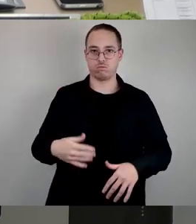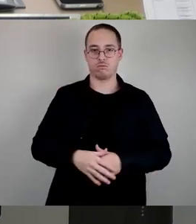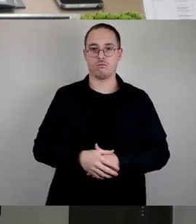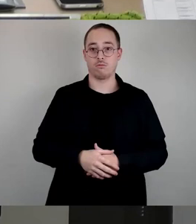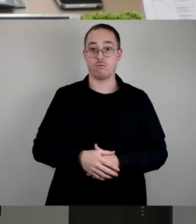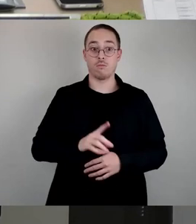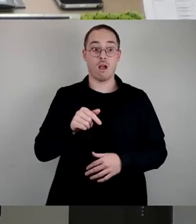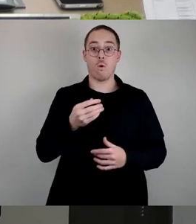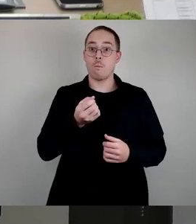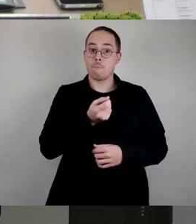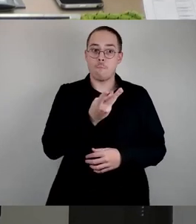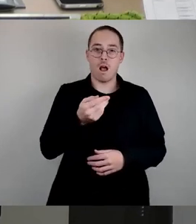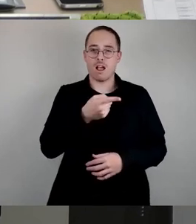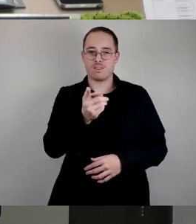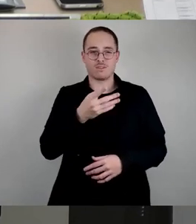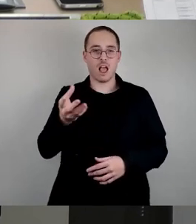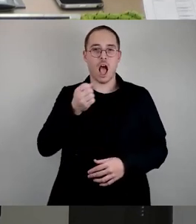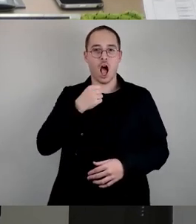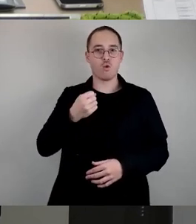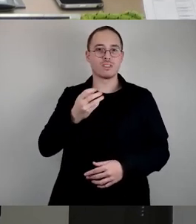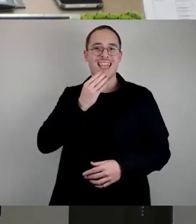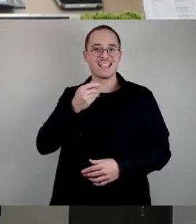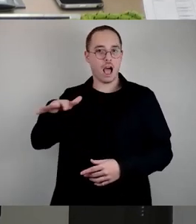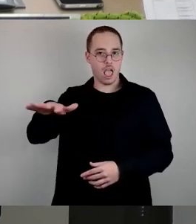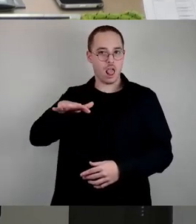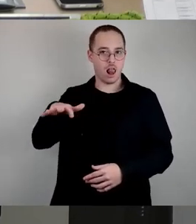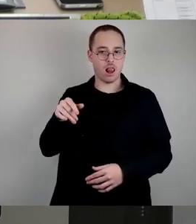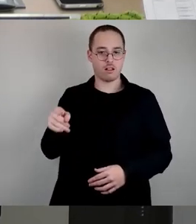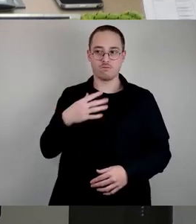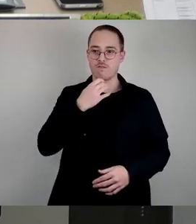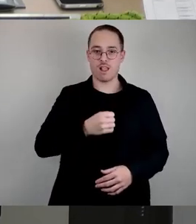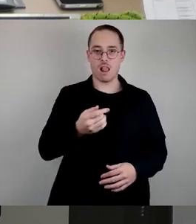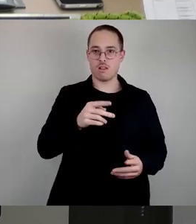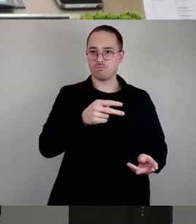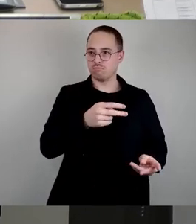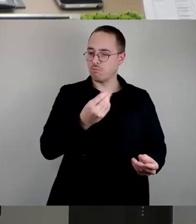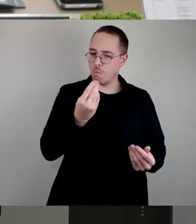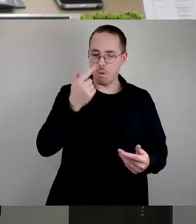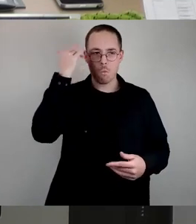nach Israel zurückkehren, um vor ihrem Land zu kämpfen.